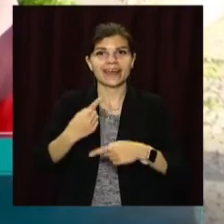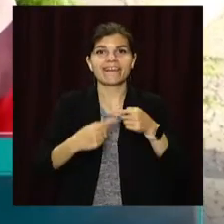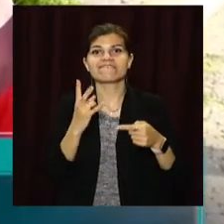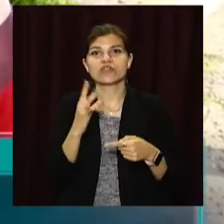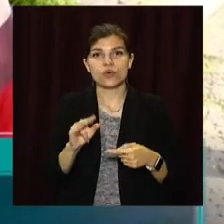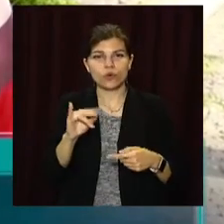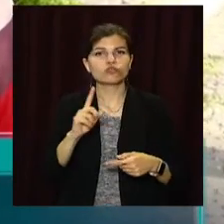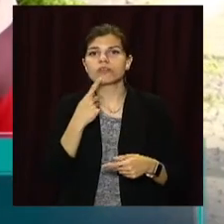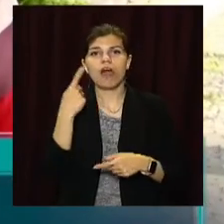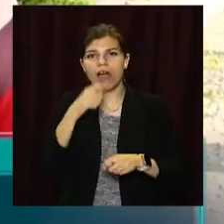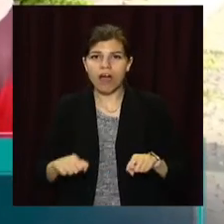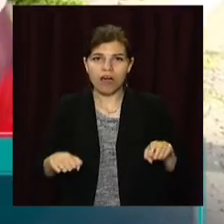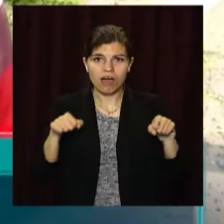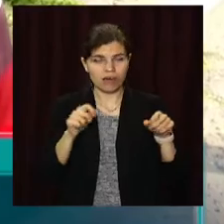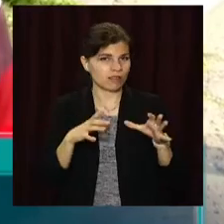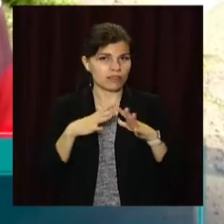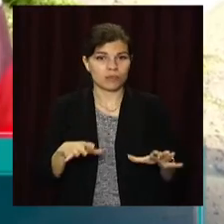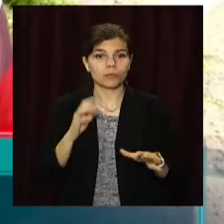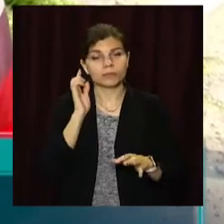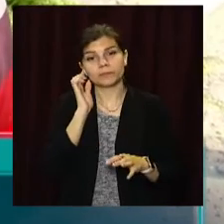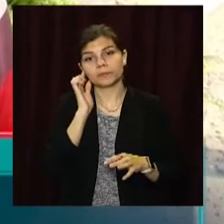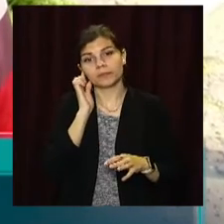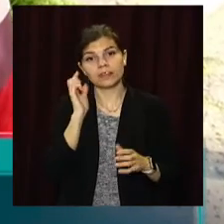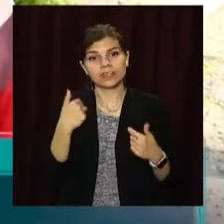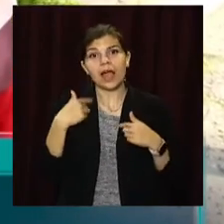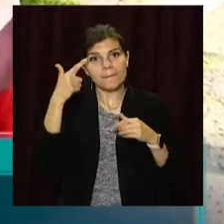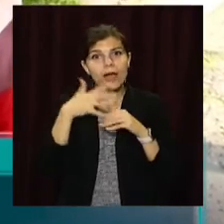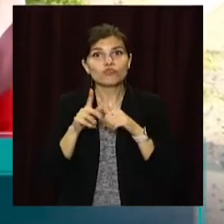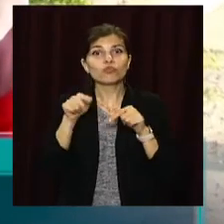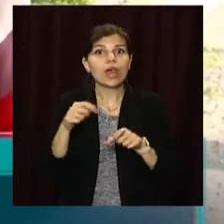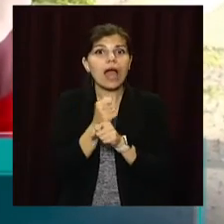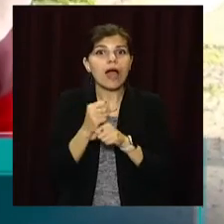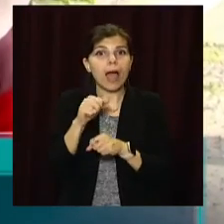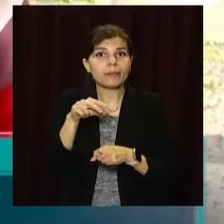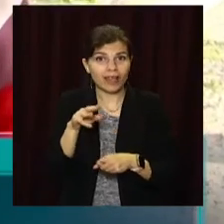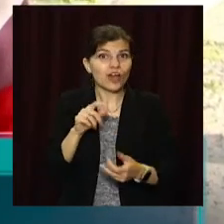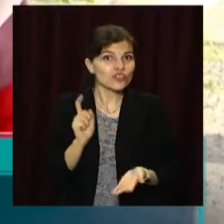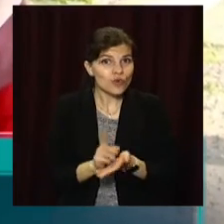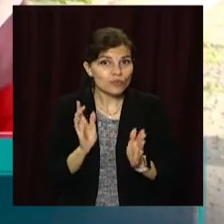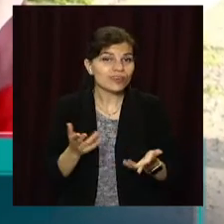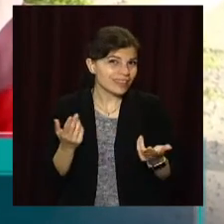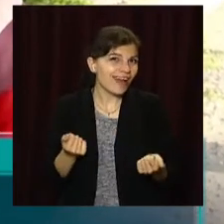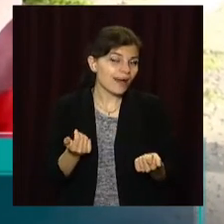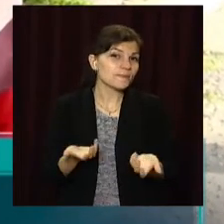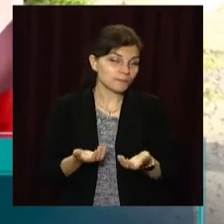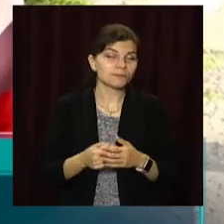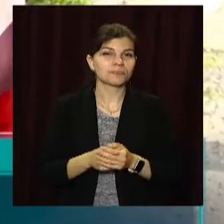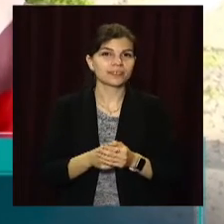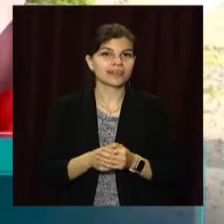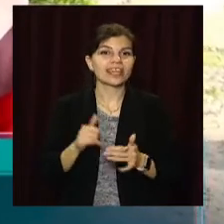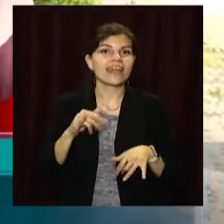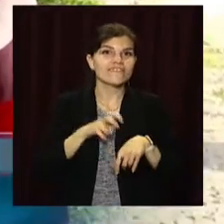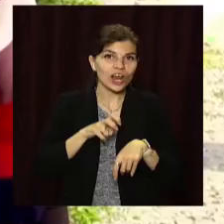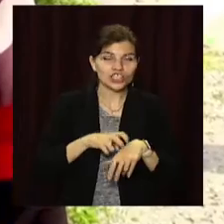щоб не ввозити далеко. Та і самі. З'їжджаю, наскільки розумію, буде і аптека в цій. Ну от. Так що і